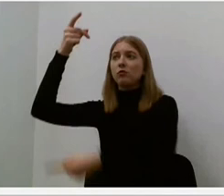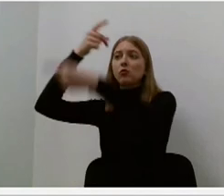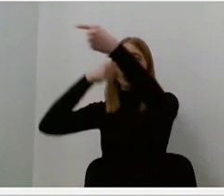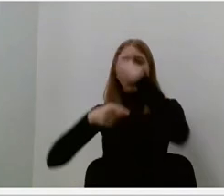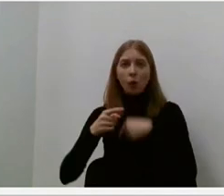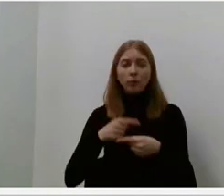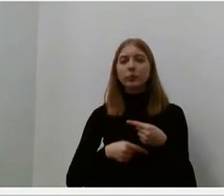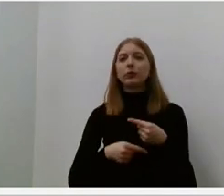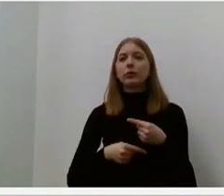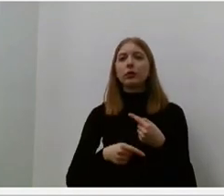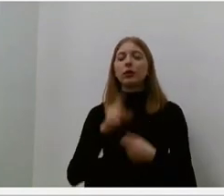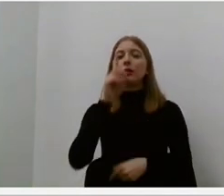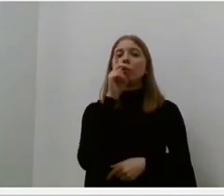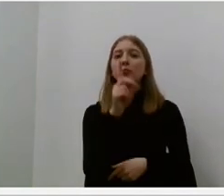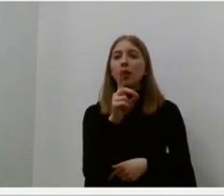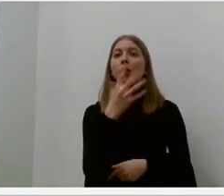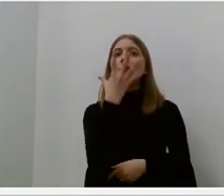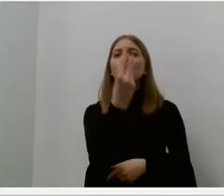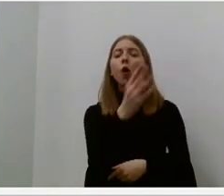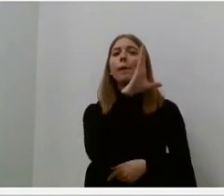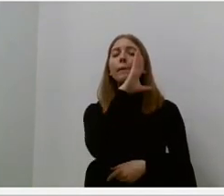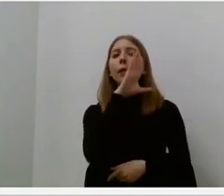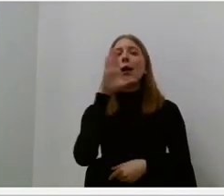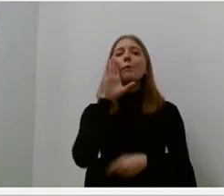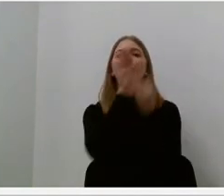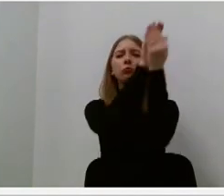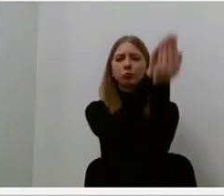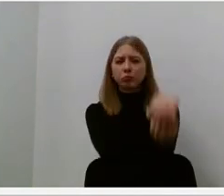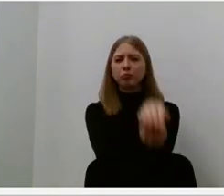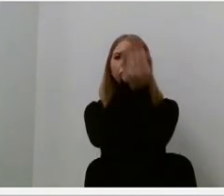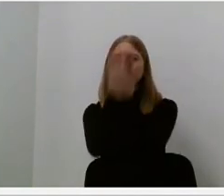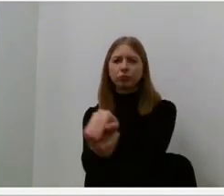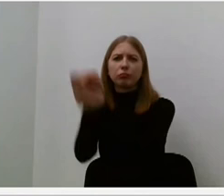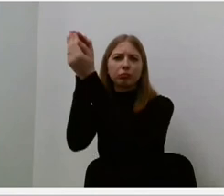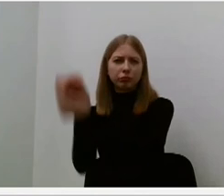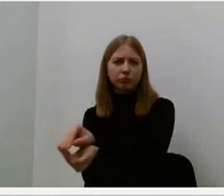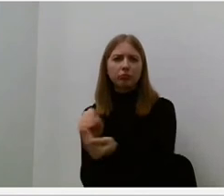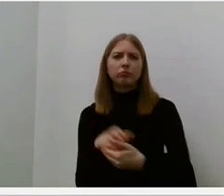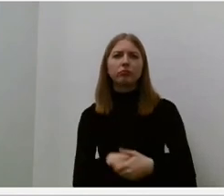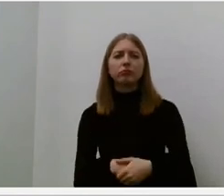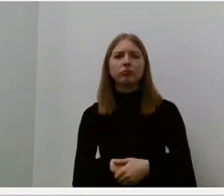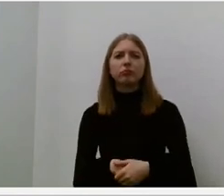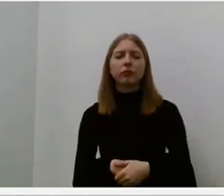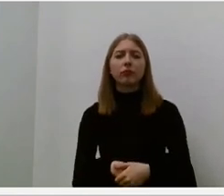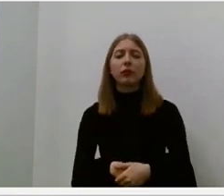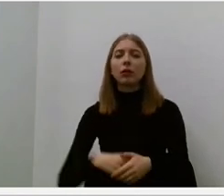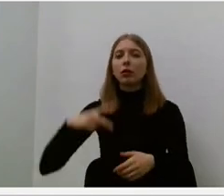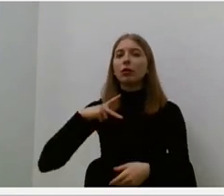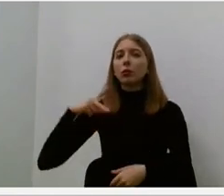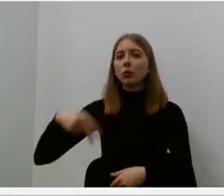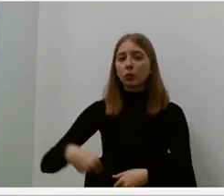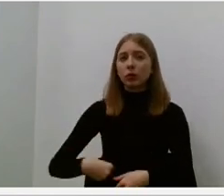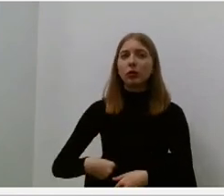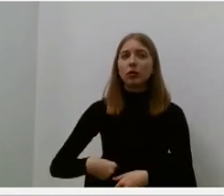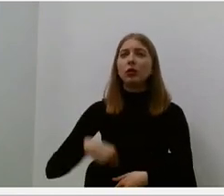jų mamos liko palaidotos labai toli nuo jų. Tos dukros, kurios vyko